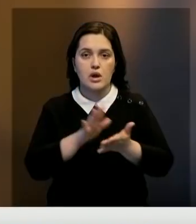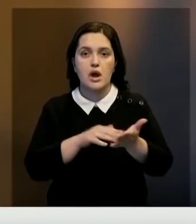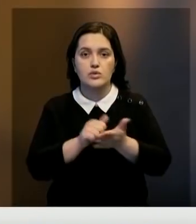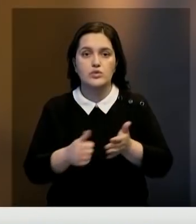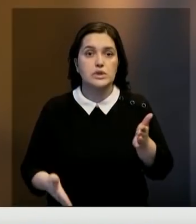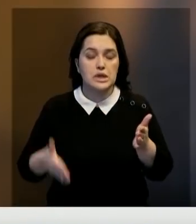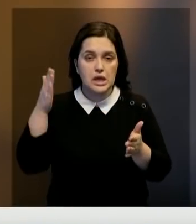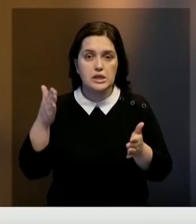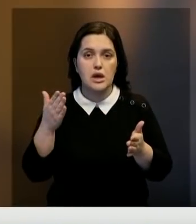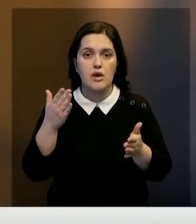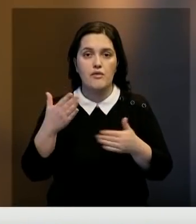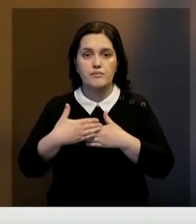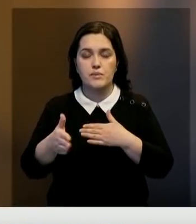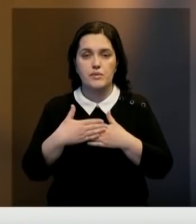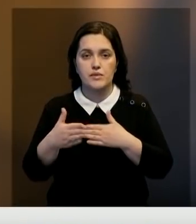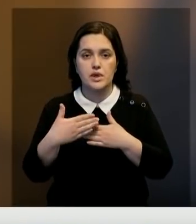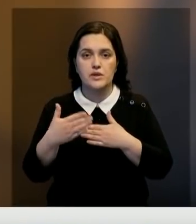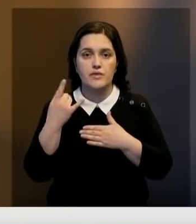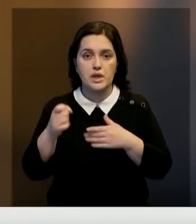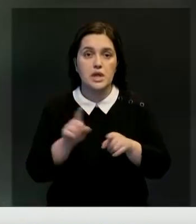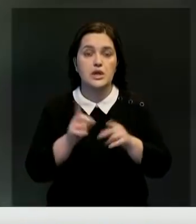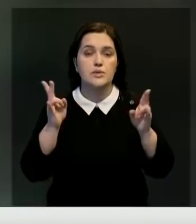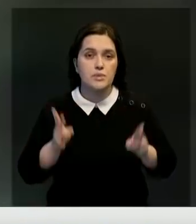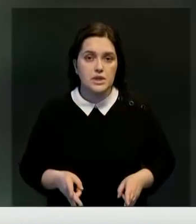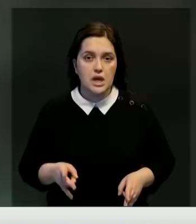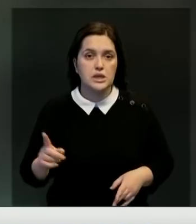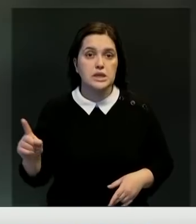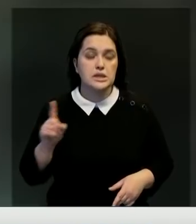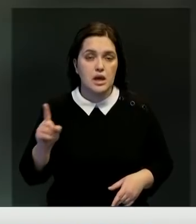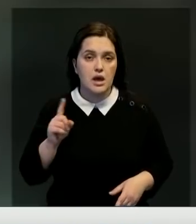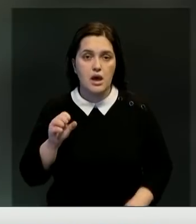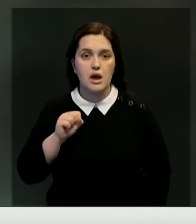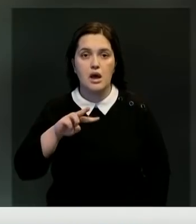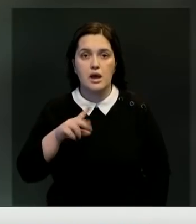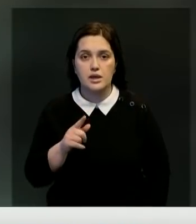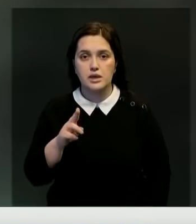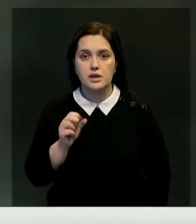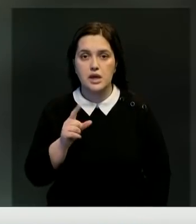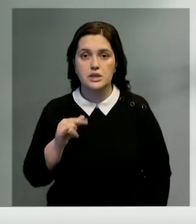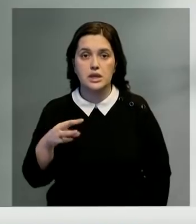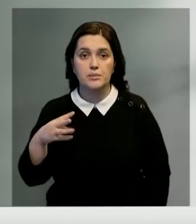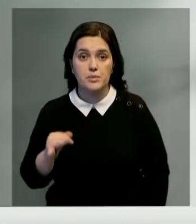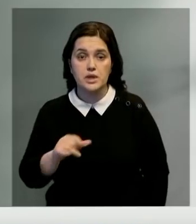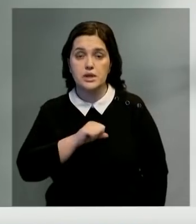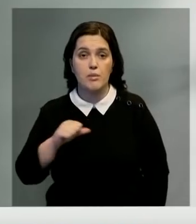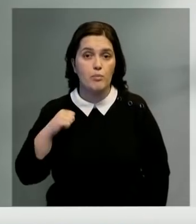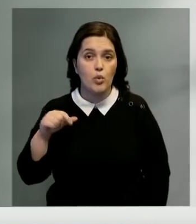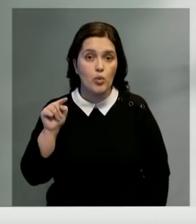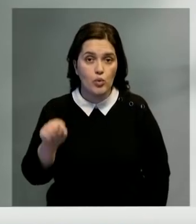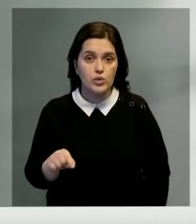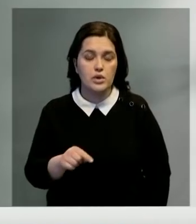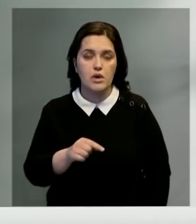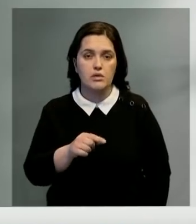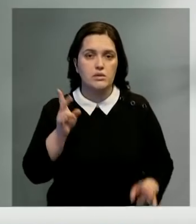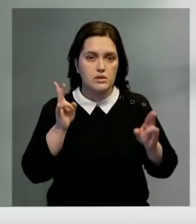разрушены стены, выбиты двери. Также пострадали 10 охранников Аль-Казми, а сам он, по